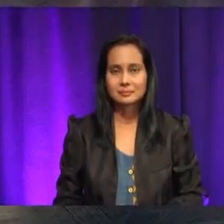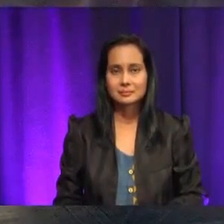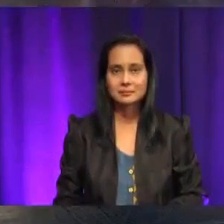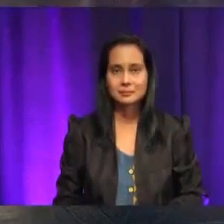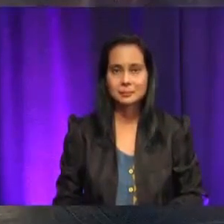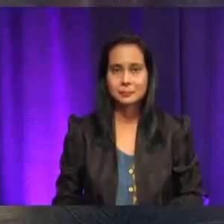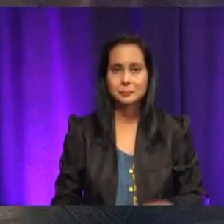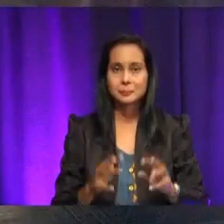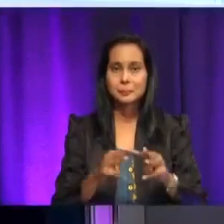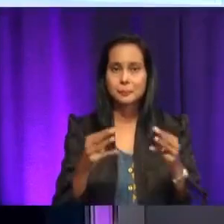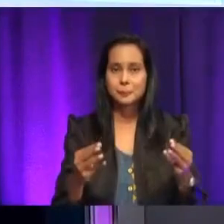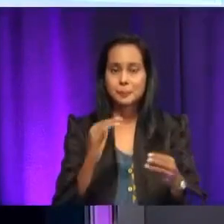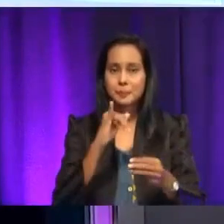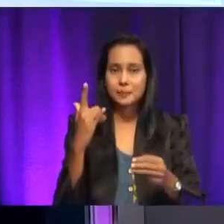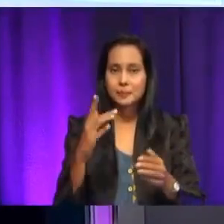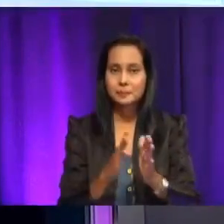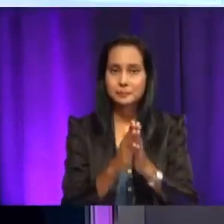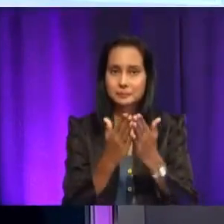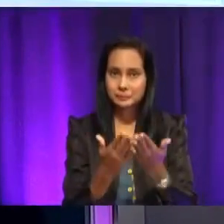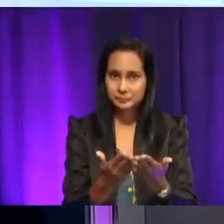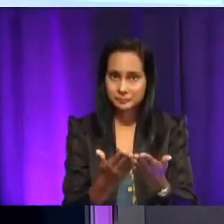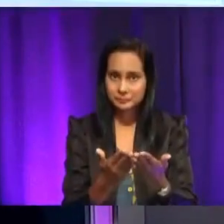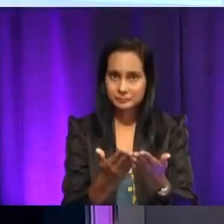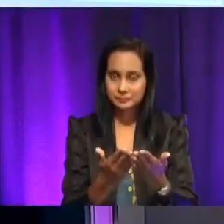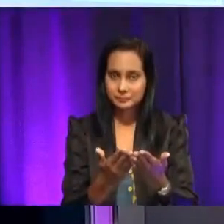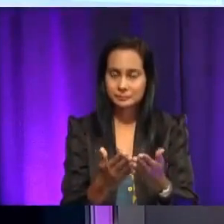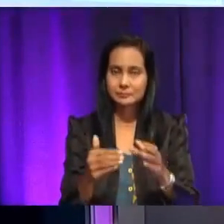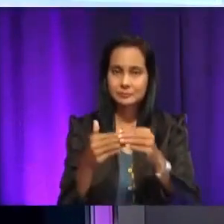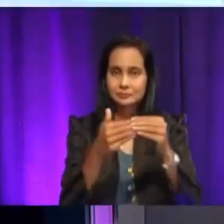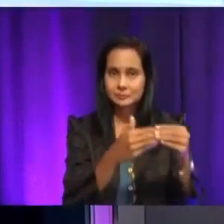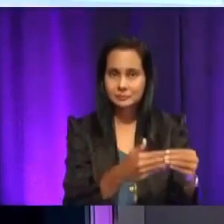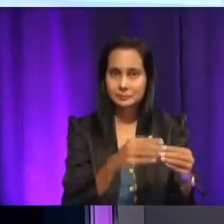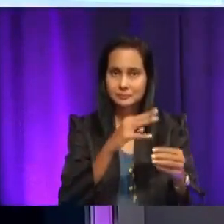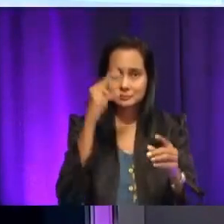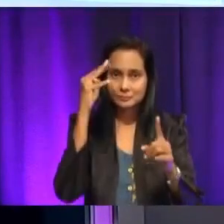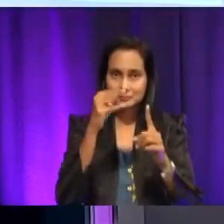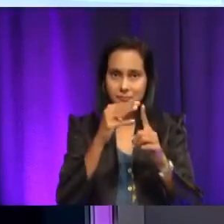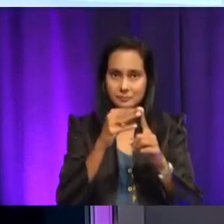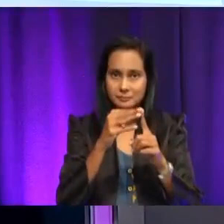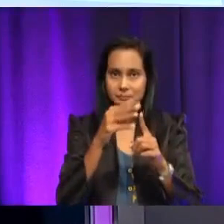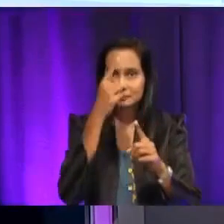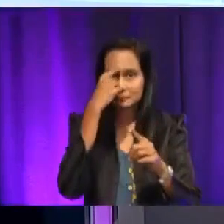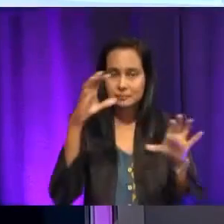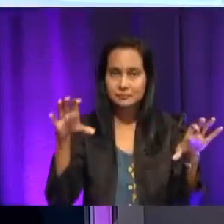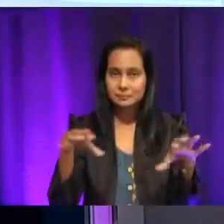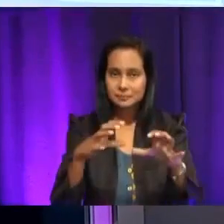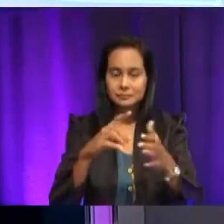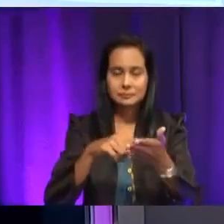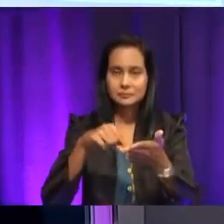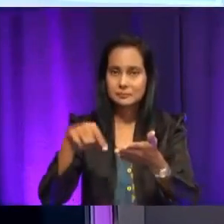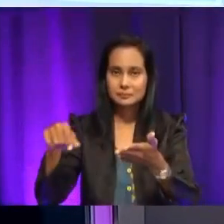Jadi, manual ialah buku yang mengandungi panduan dan maklumat untuk melaksanakan sesuatu.